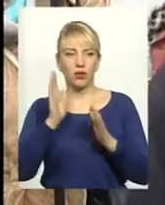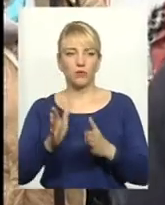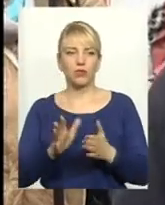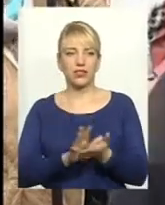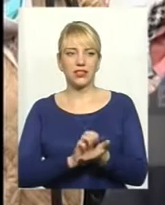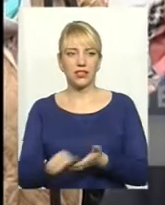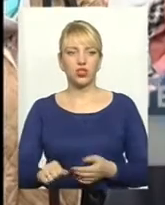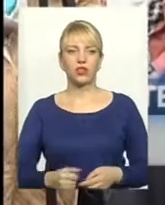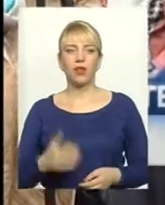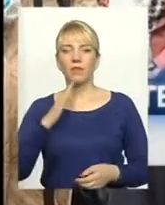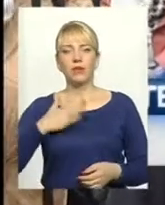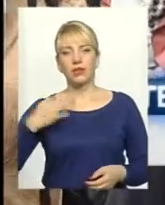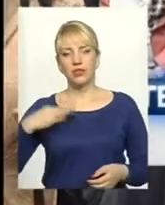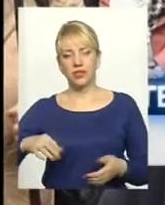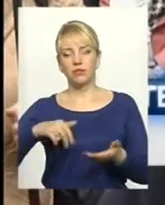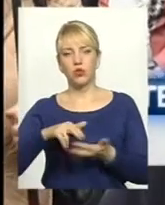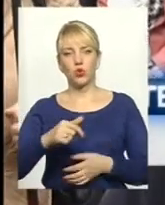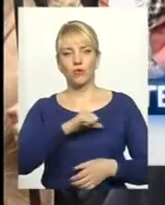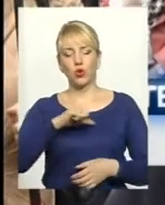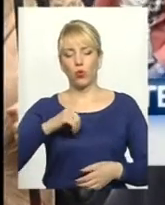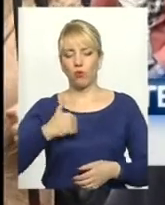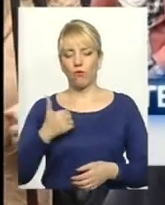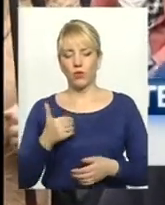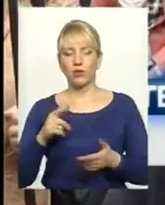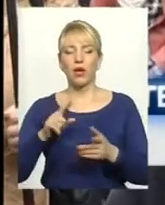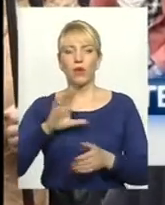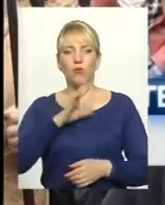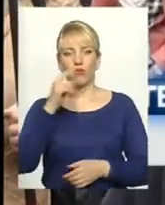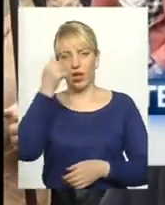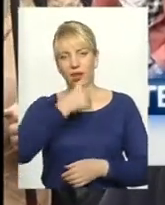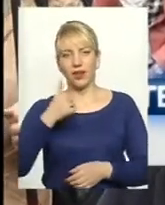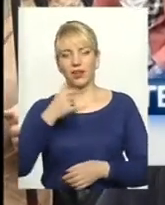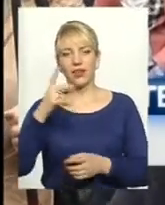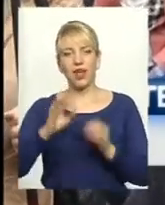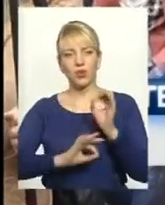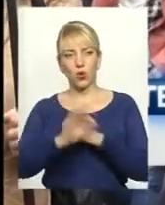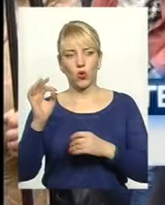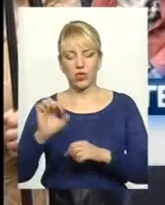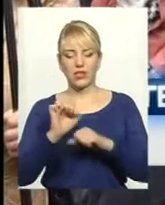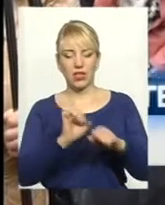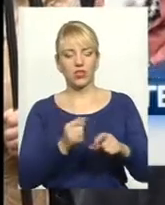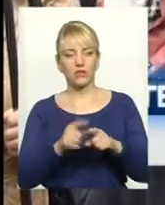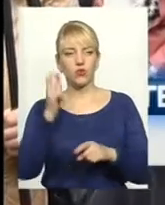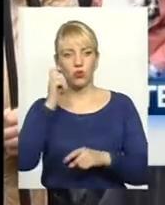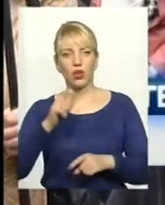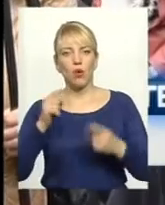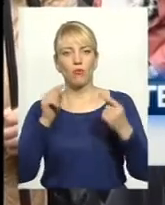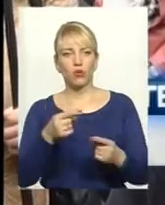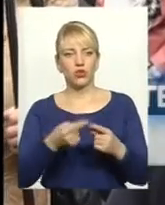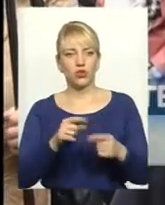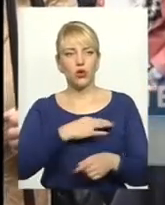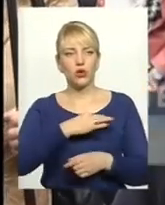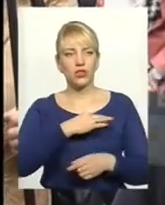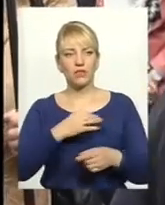син пішов добровольцем, був рік на Сході, і захищав цю Україну проти цього свавілля. А вони тут вже,